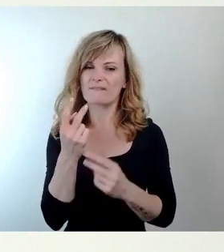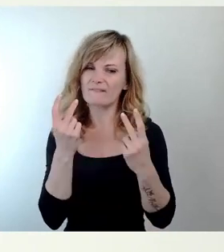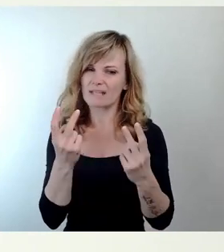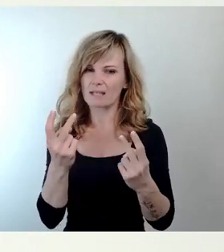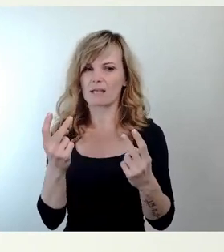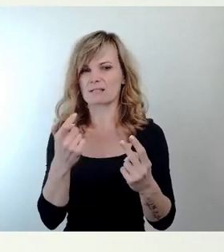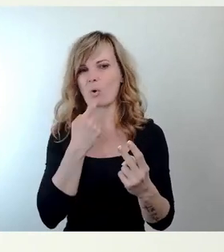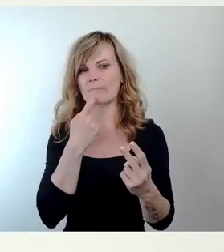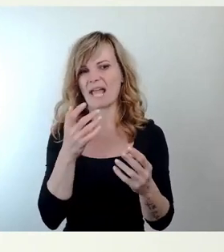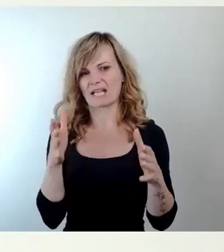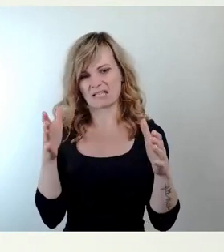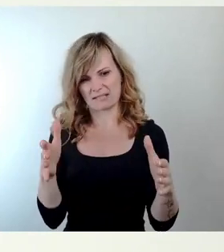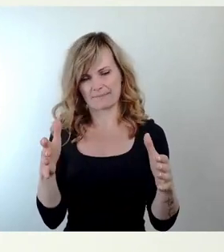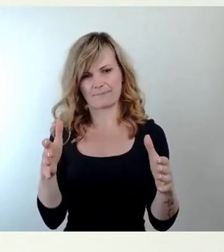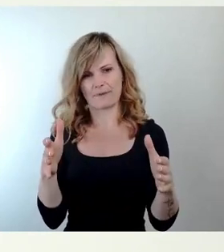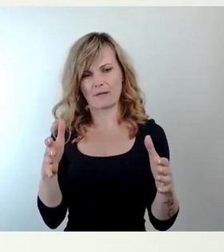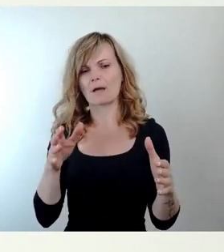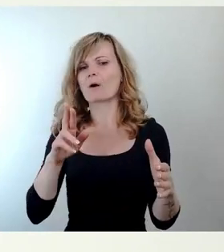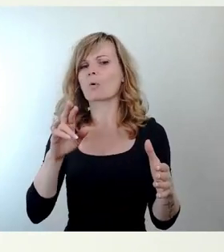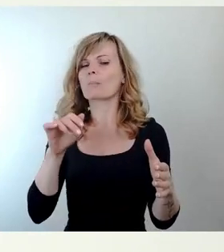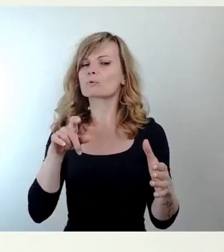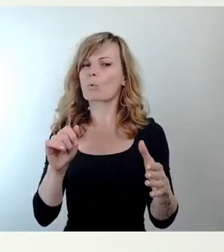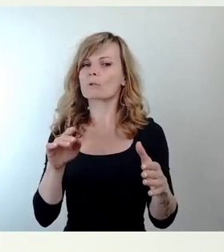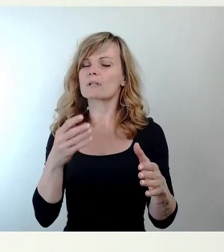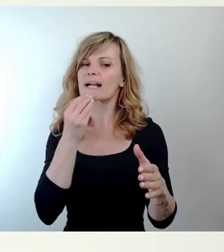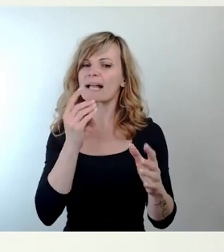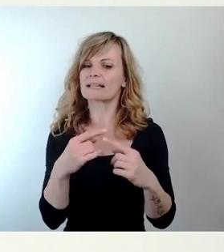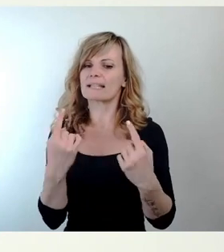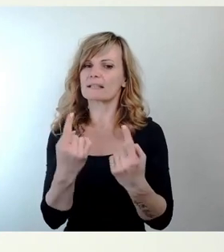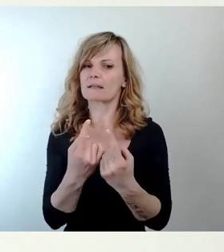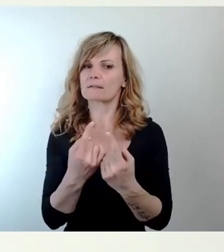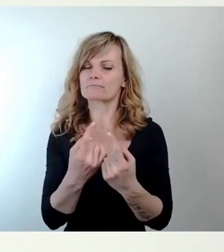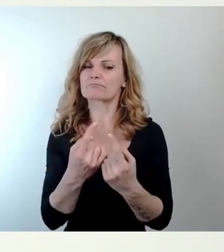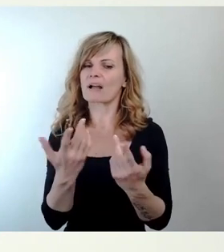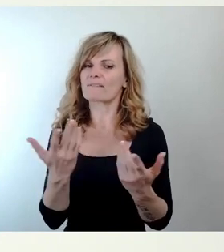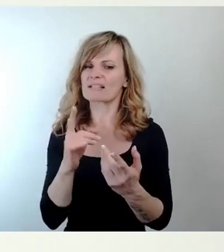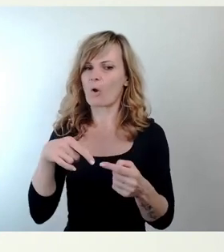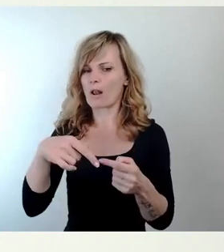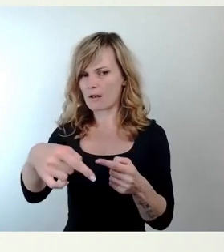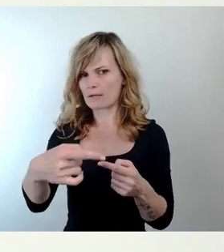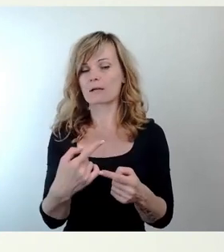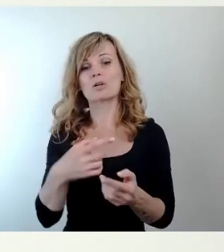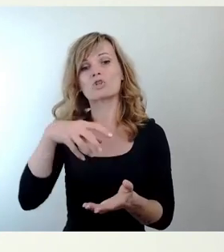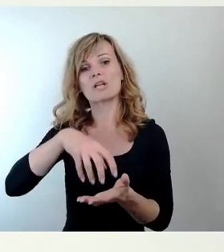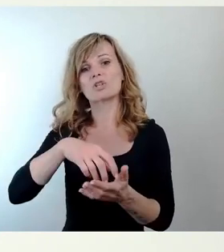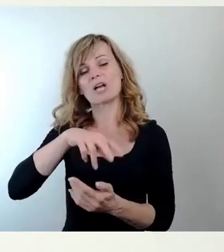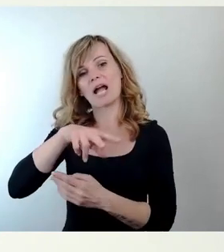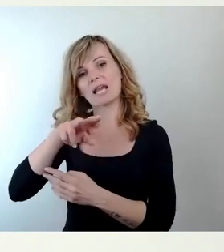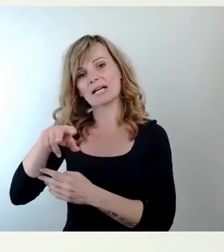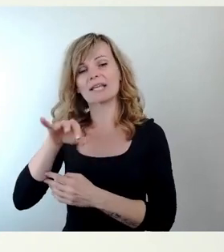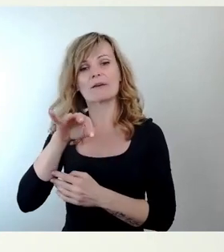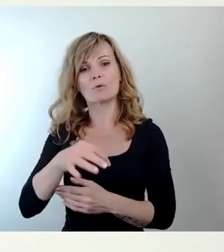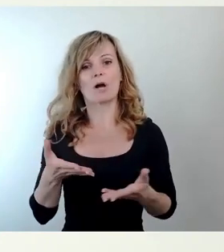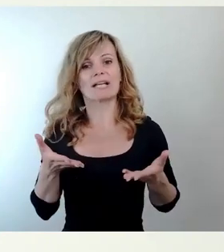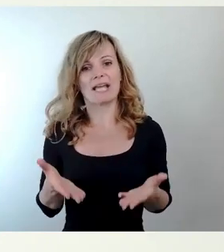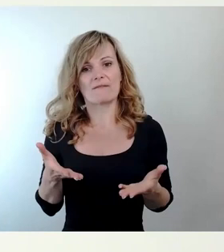Was wollen wir aus der Robotronkantine machen? Wir wollen dort eine städtische Galerie für Gegenwartskunst einrichten,